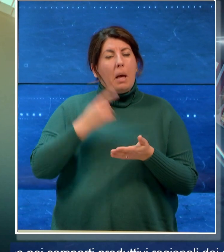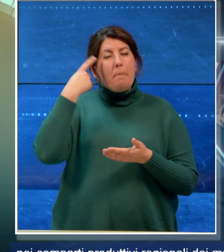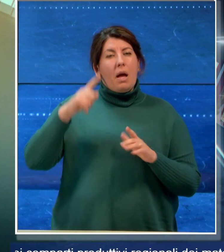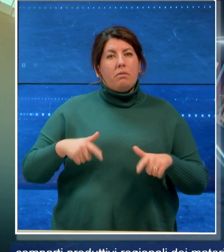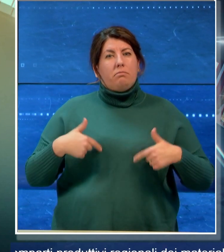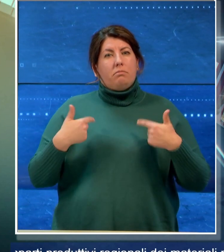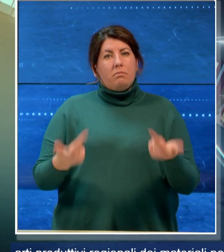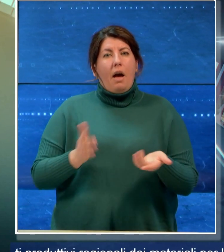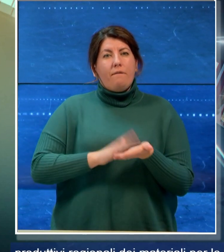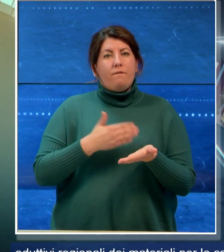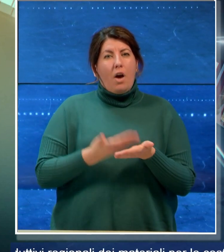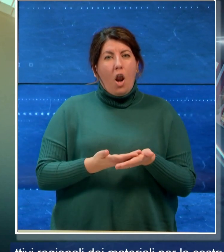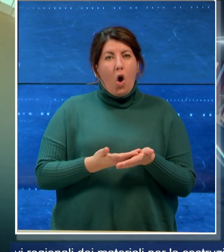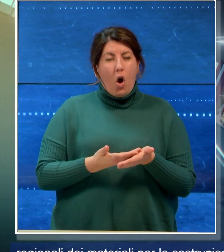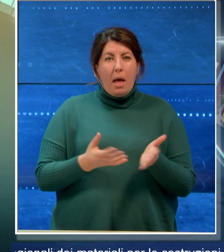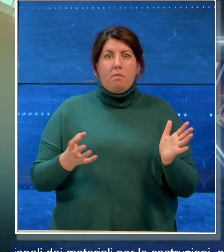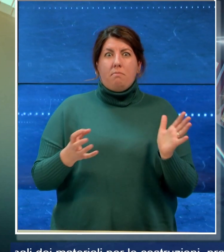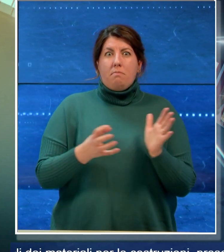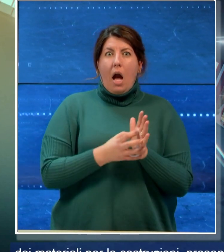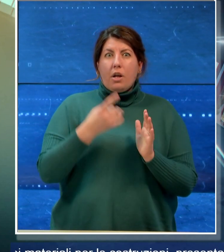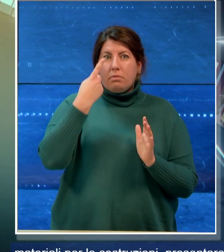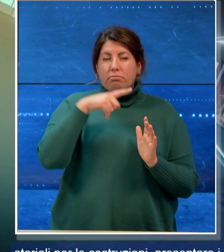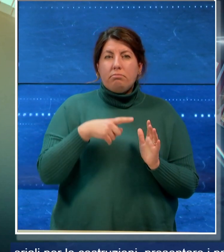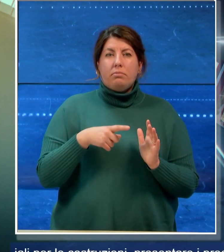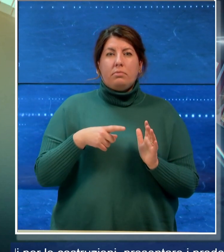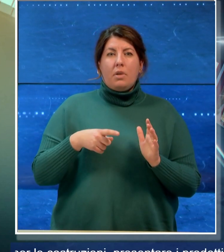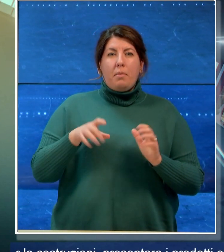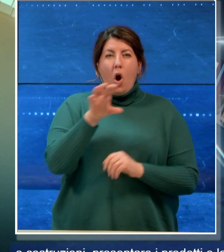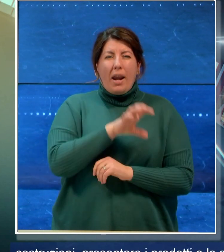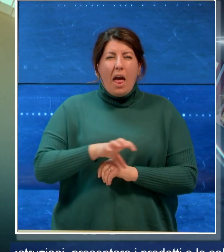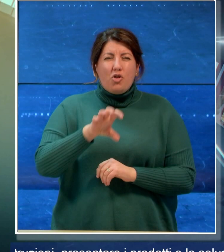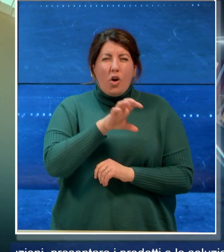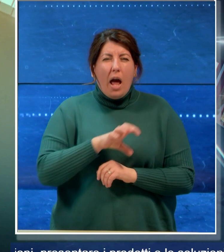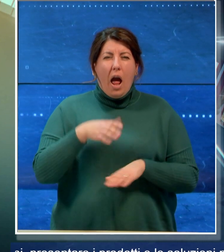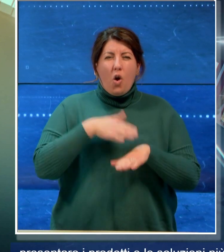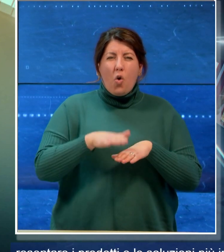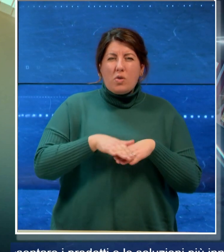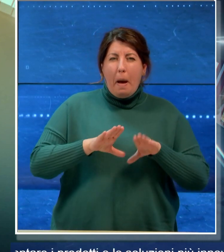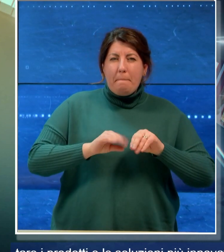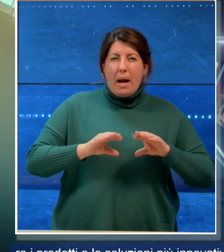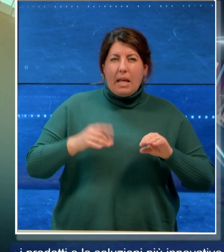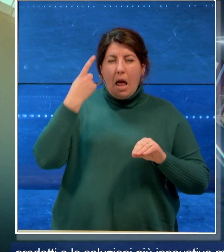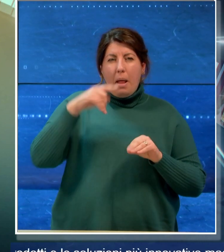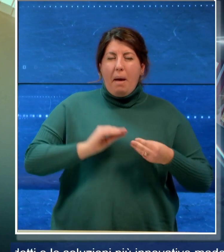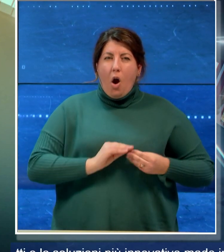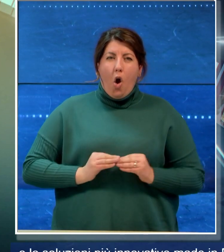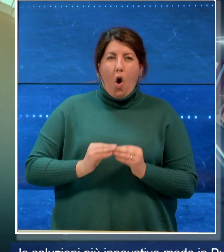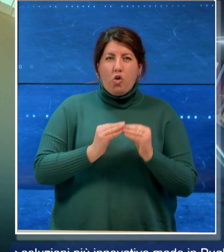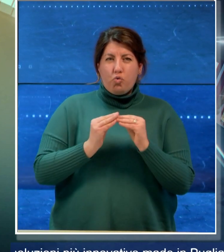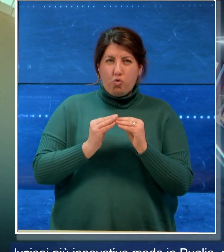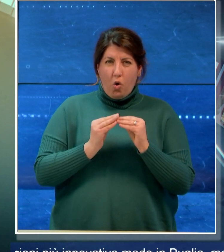l'immagine nei comparti produttivi regionali dei materiali per le costruzioni